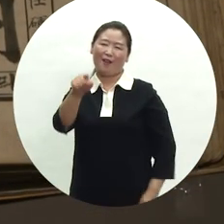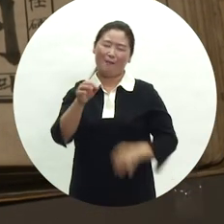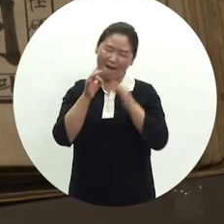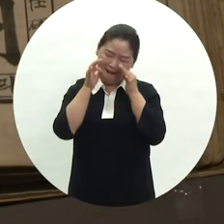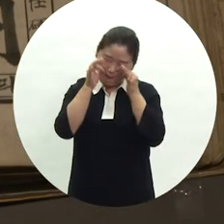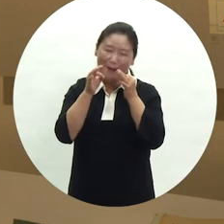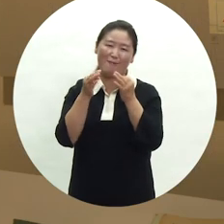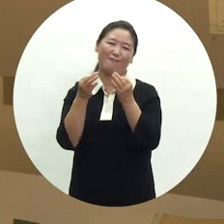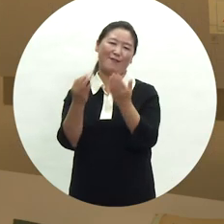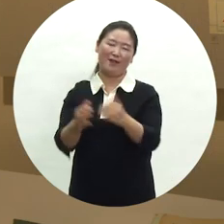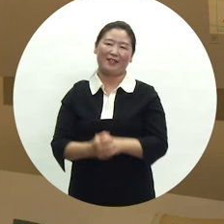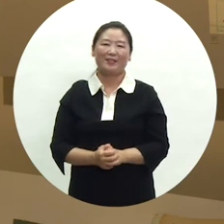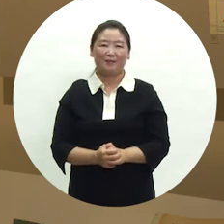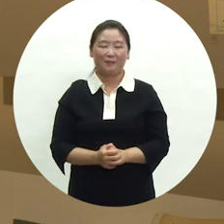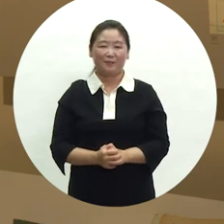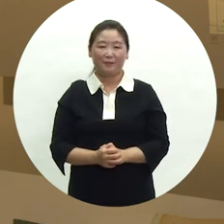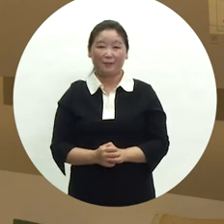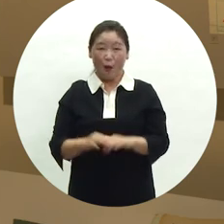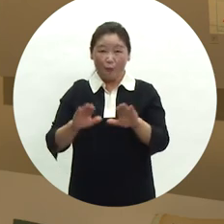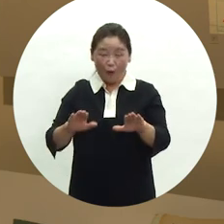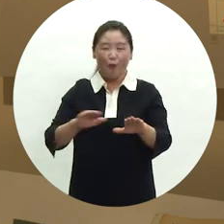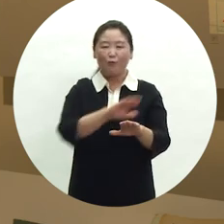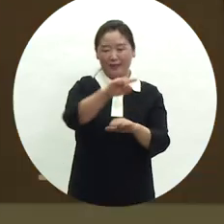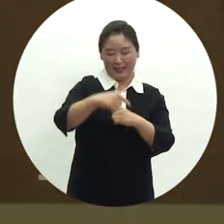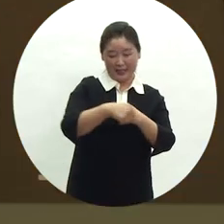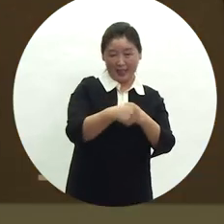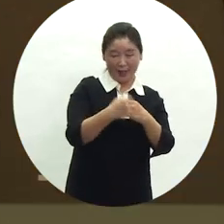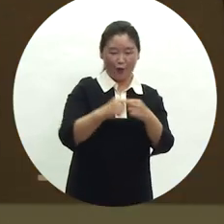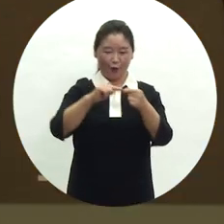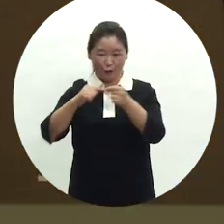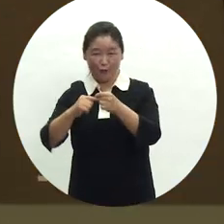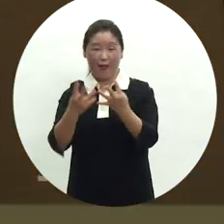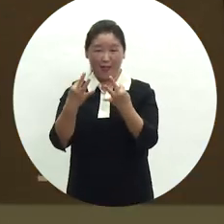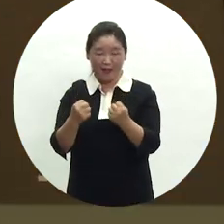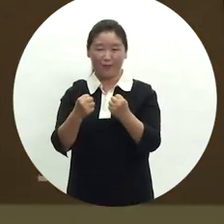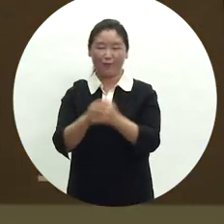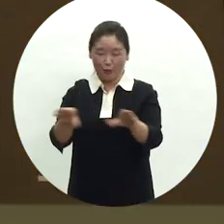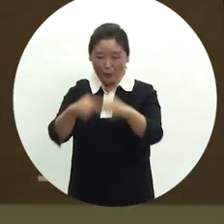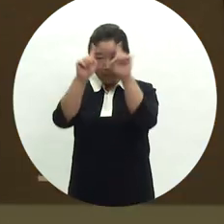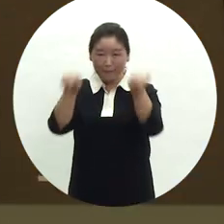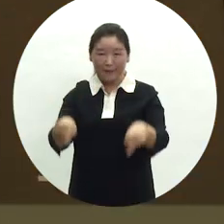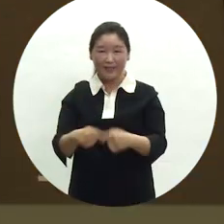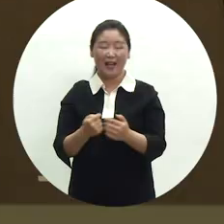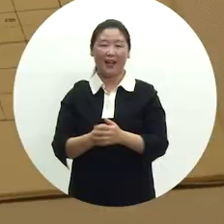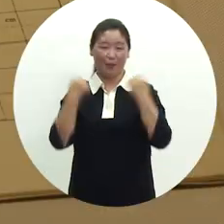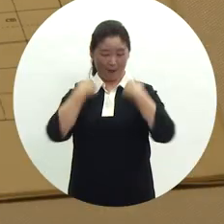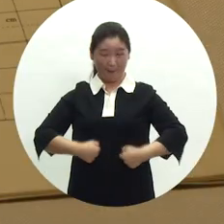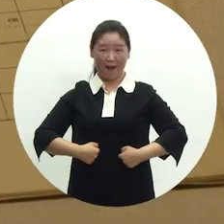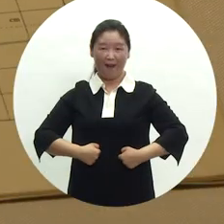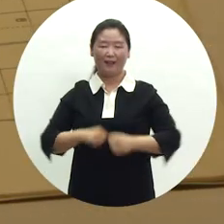또한 근현대 전시품인 우리들은 1학년, 국어와 산수교과서, 종합장, 가방,